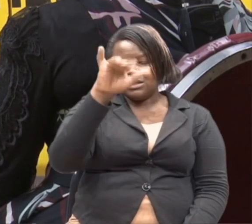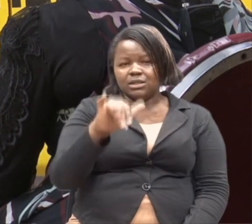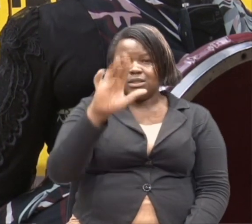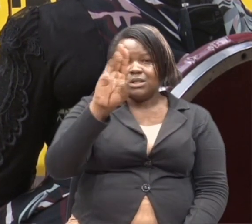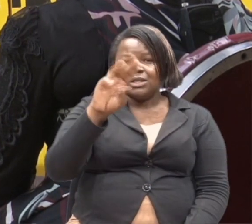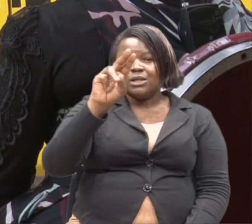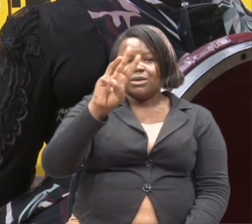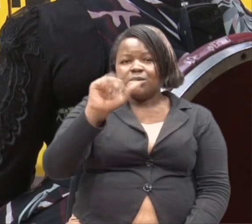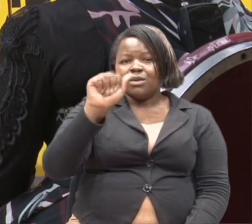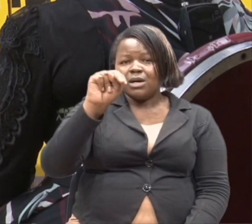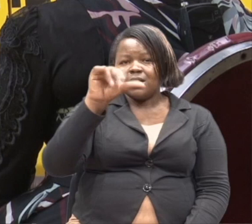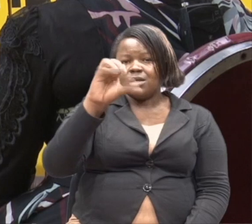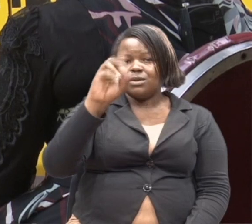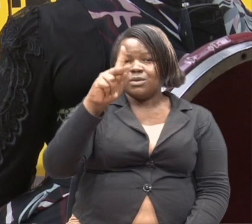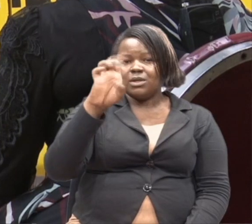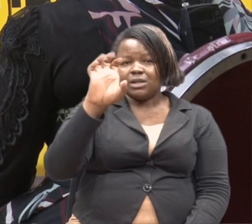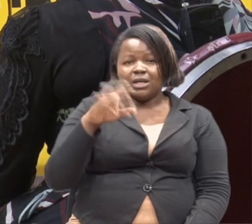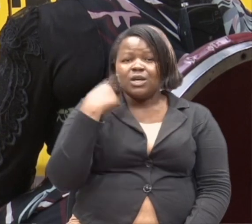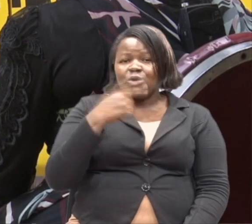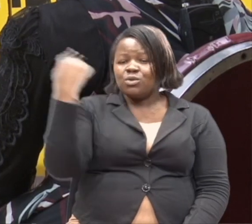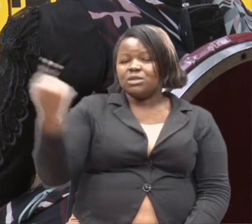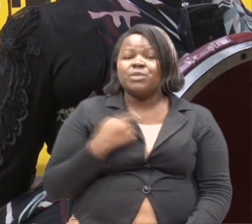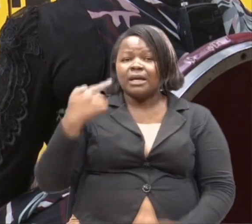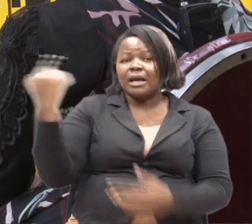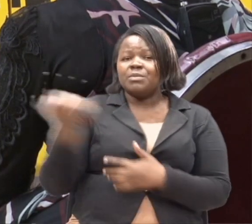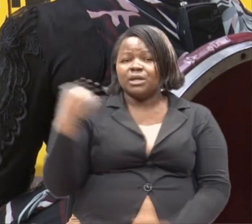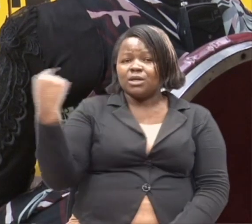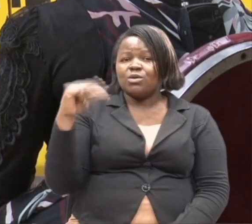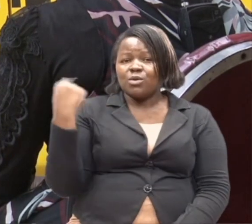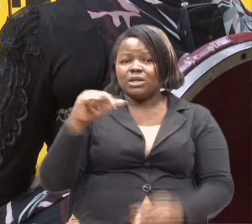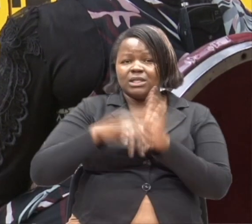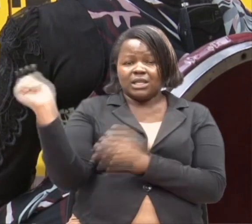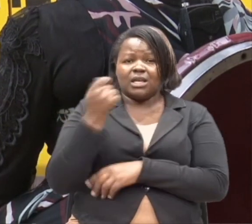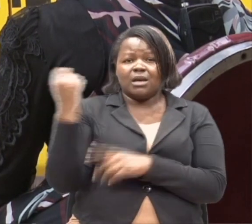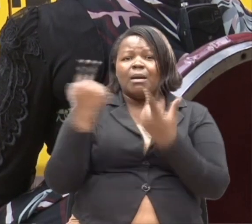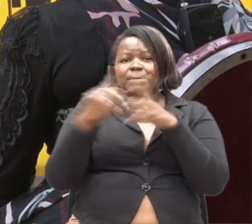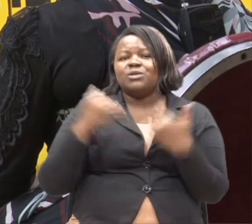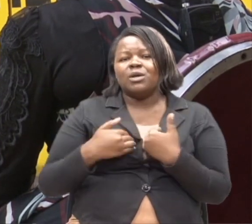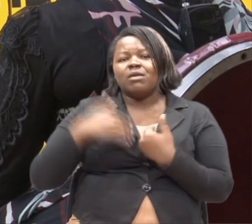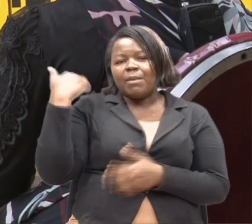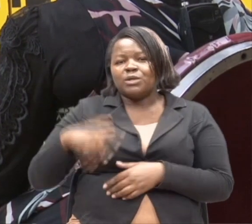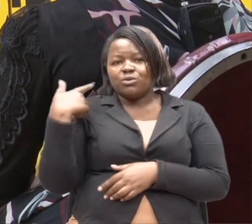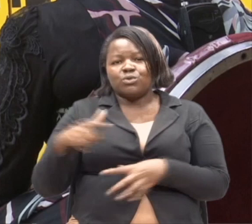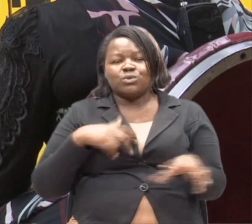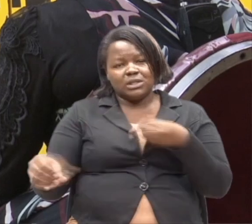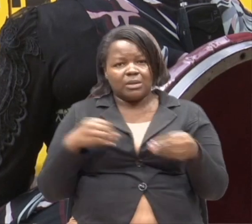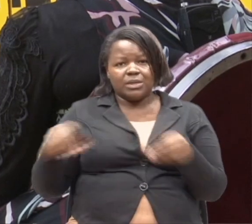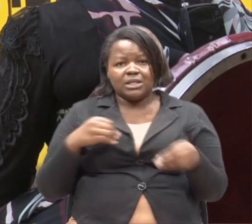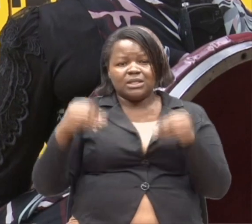gapi katika inchietu ya Kenya. Irihali kuna mtu ambaye hana ulemavu. Na hata kufa azikwe mchangani.